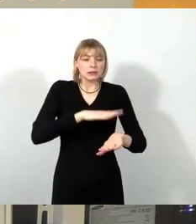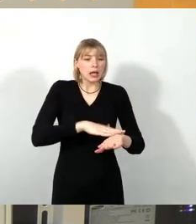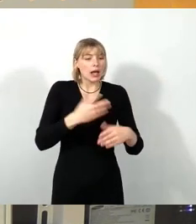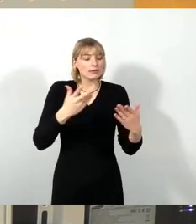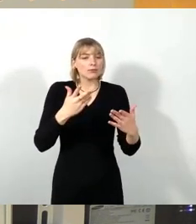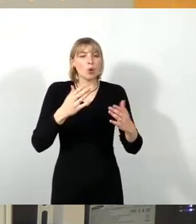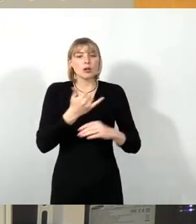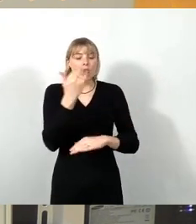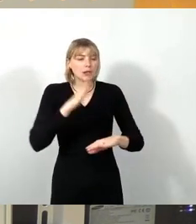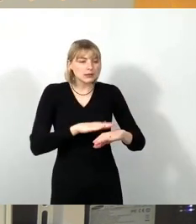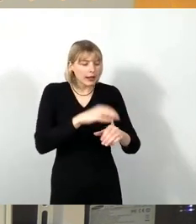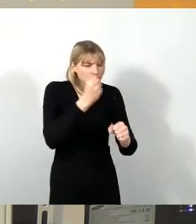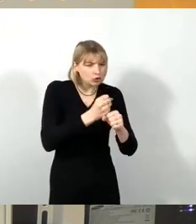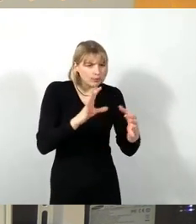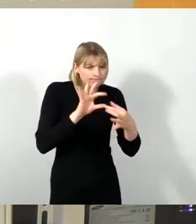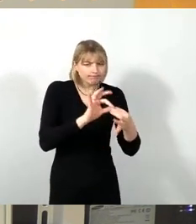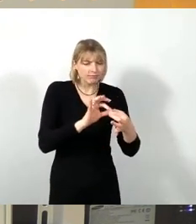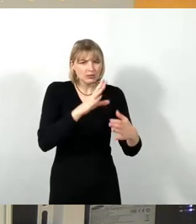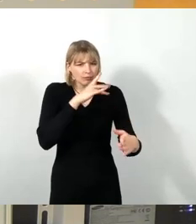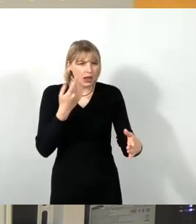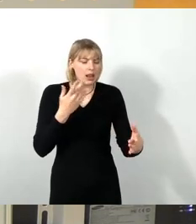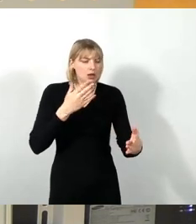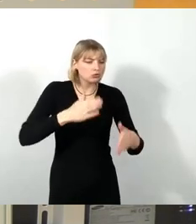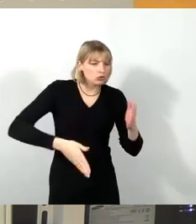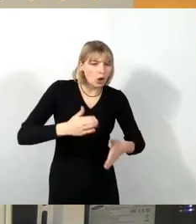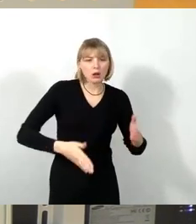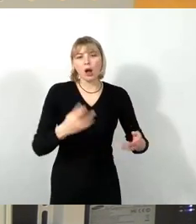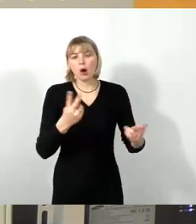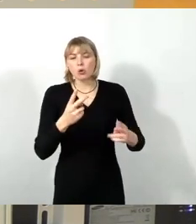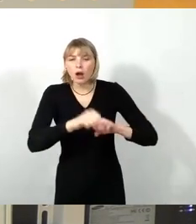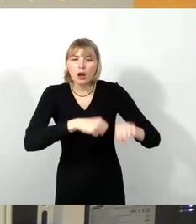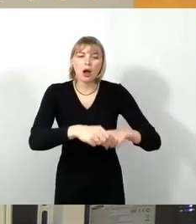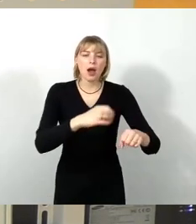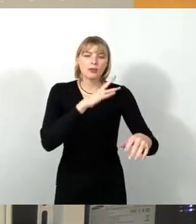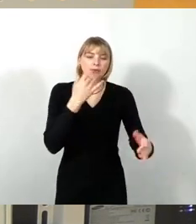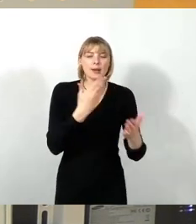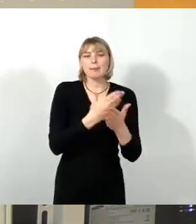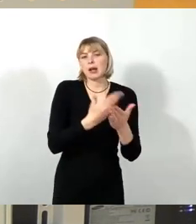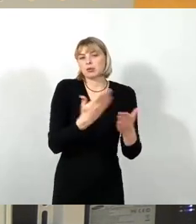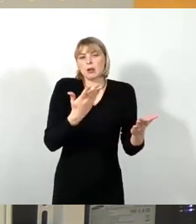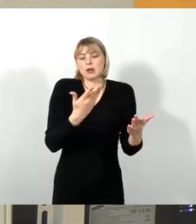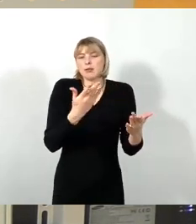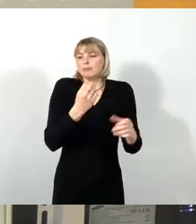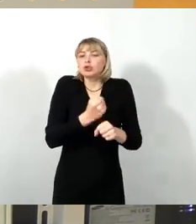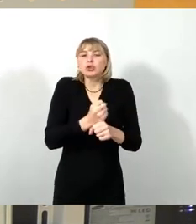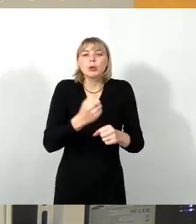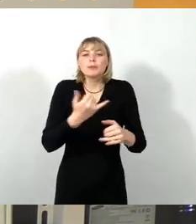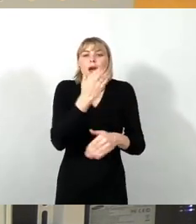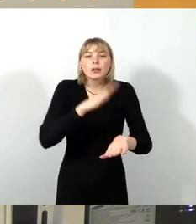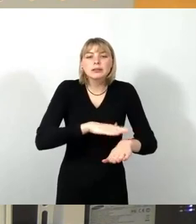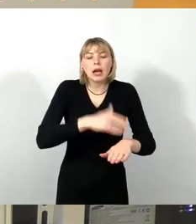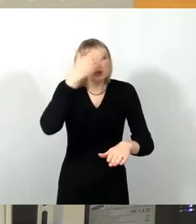Weil die Jogger auch in der kälteren Jahreszeit unterwegs sind, und zwar sehr viele, was ja auch gut ist. Und auch Radfahrer in der kälteren